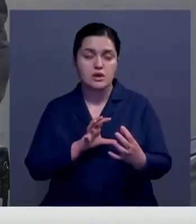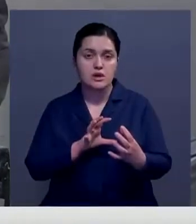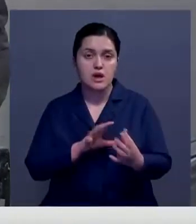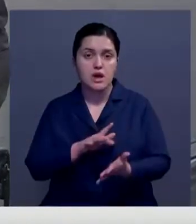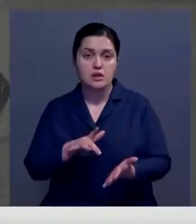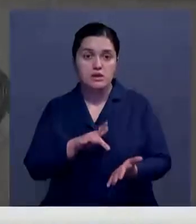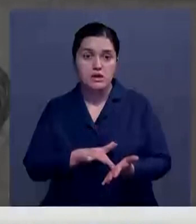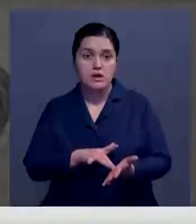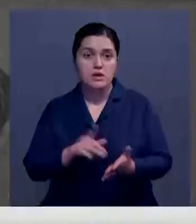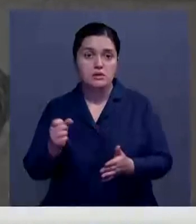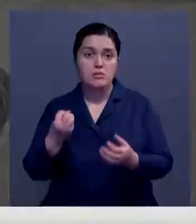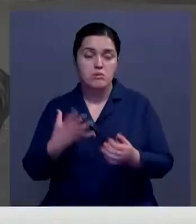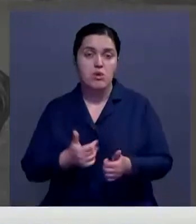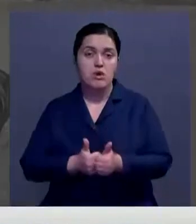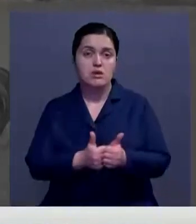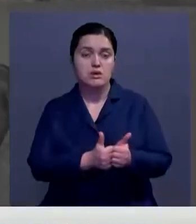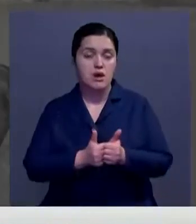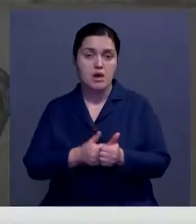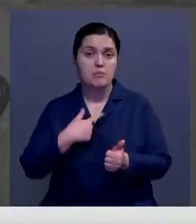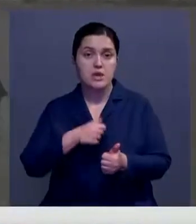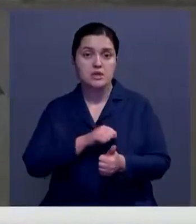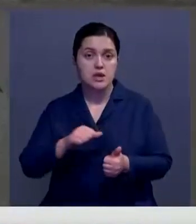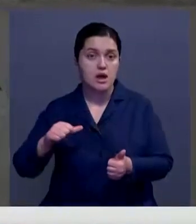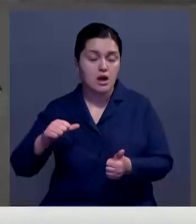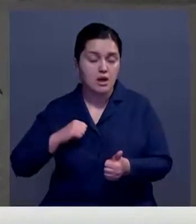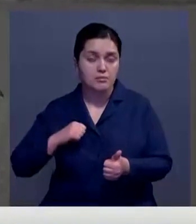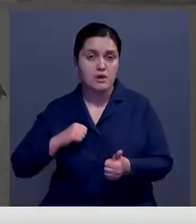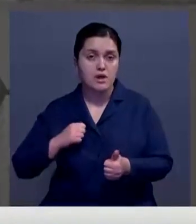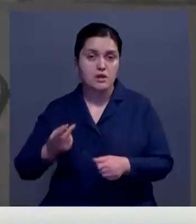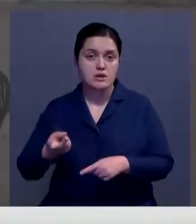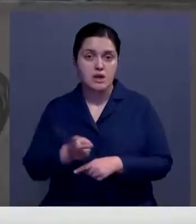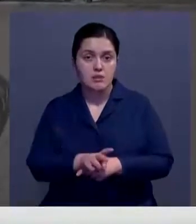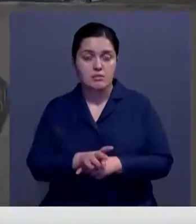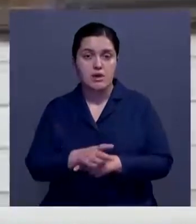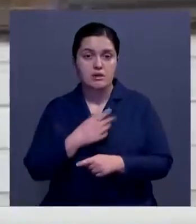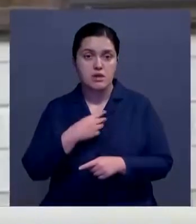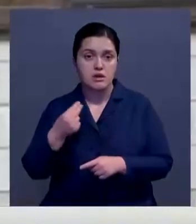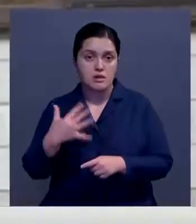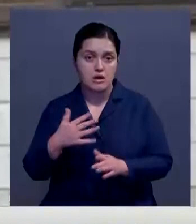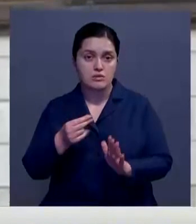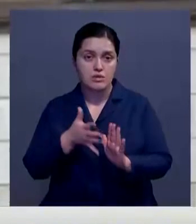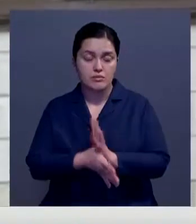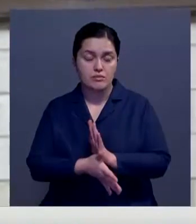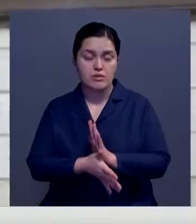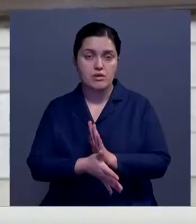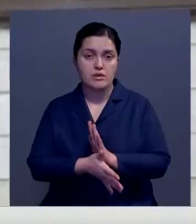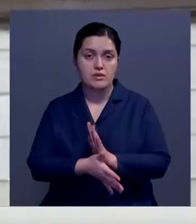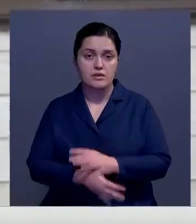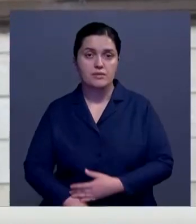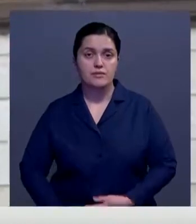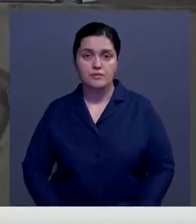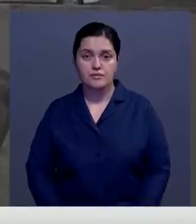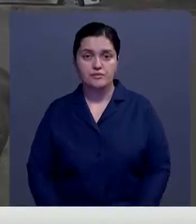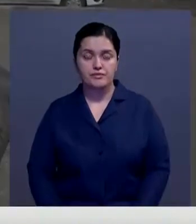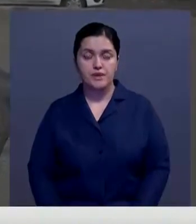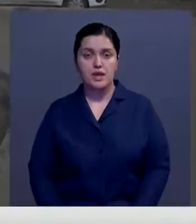огородские за ними ходят обслуживания, мы сами добираемся. Нам дороже обходится. Транспортные расходы. Транспортные расходы,